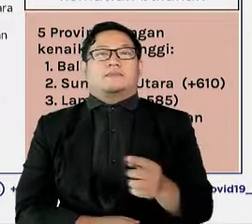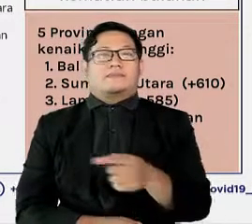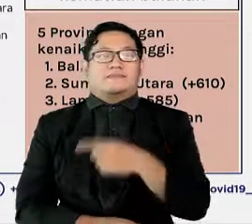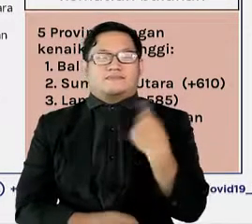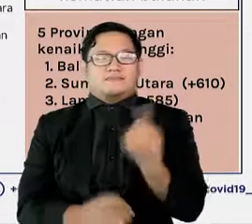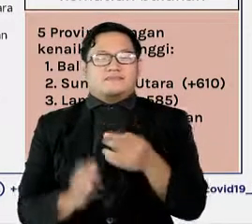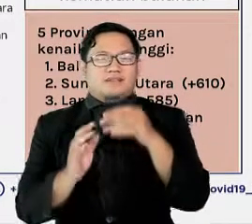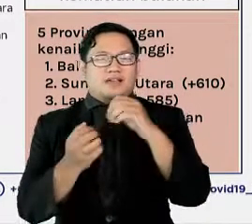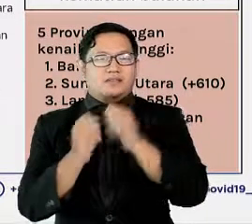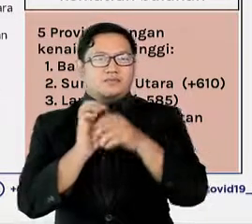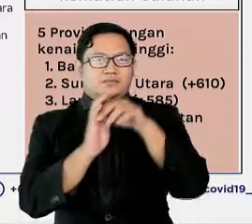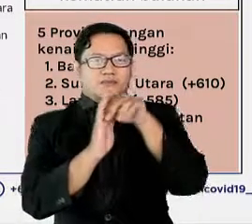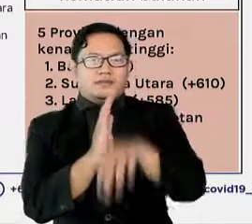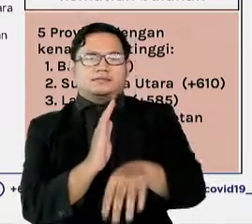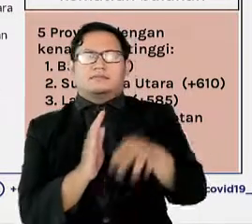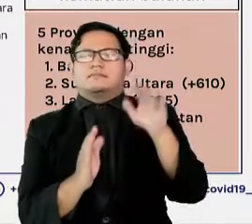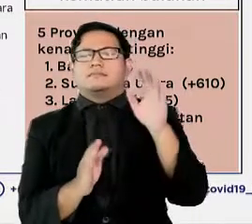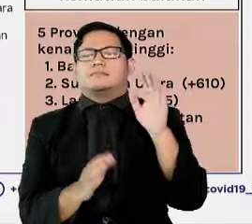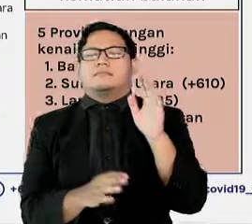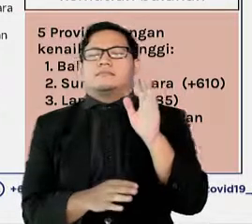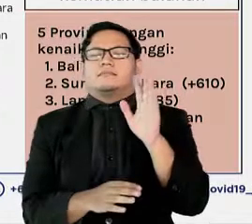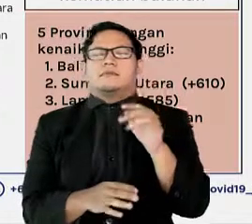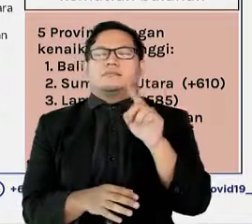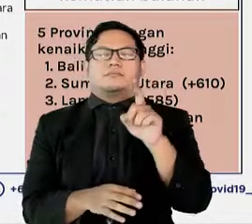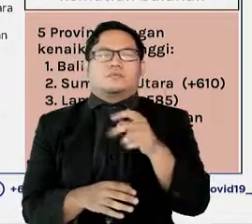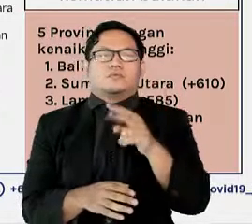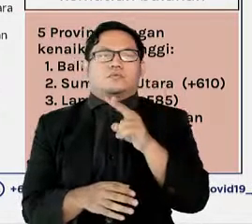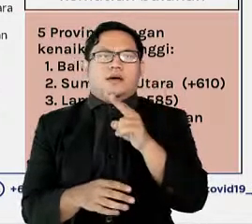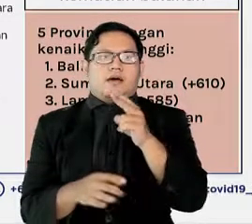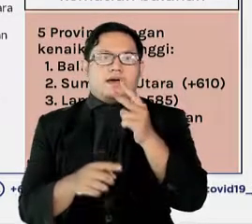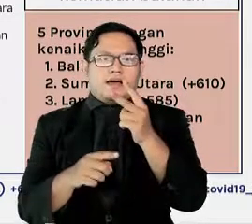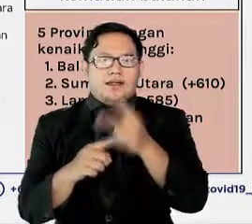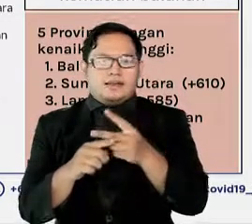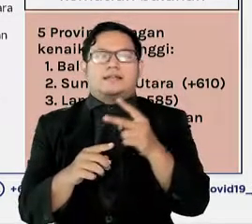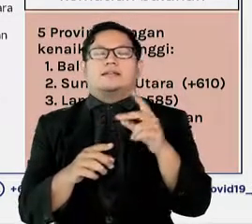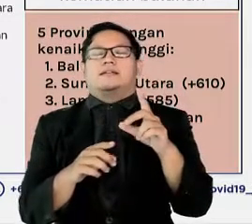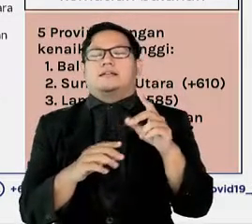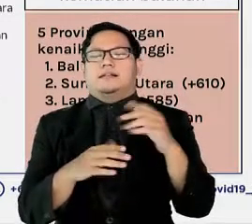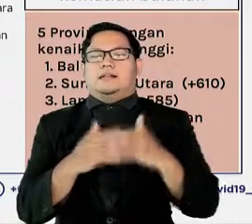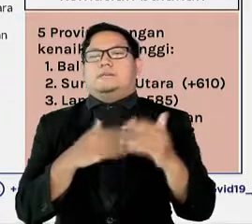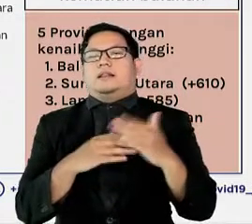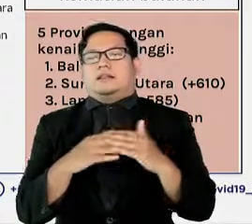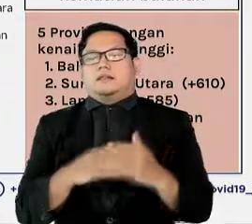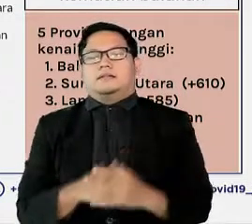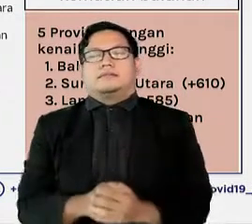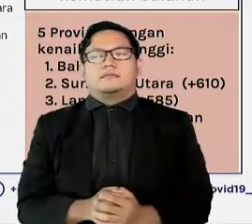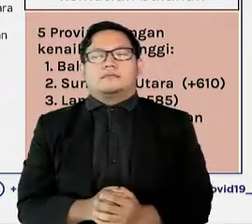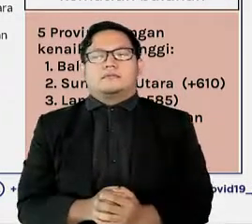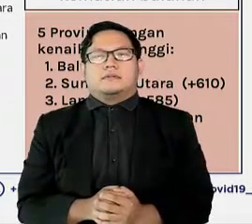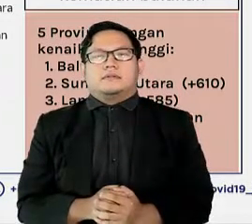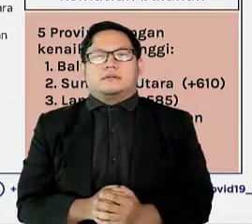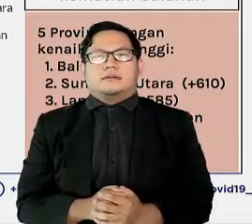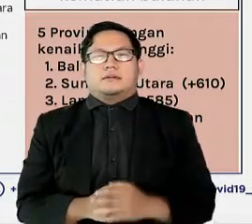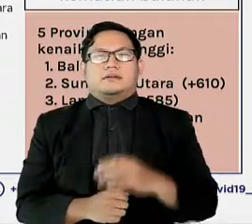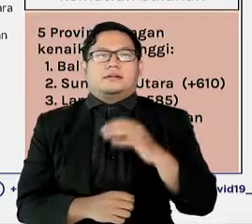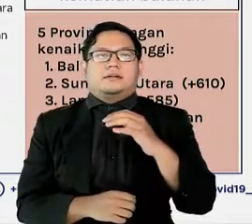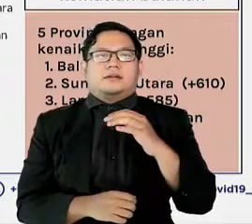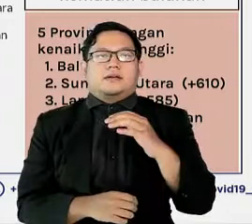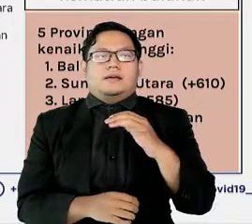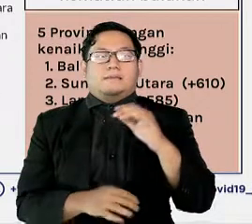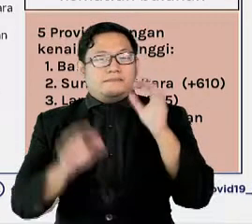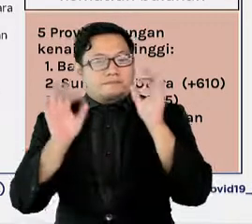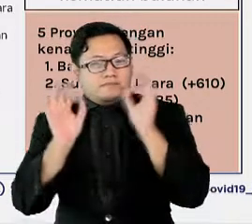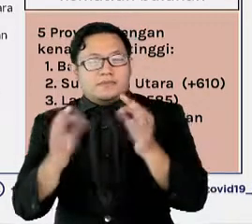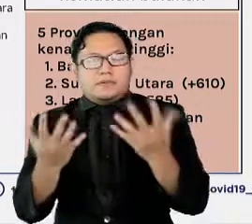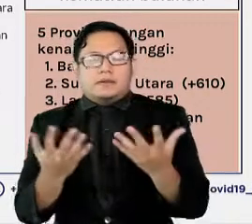masih dua kali lipat dari saat lonjakan pertama atau pada bulan Januari lalu. Idealnya, kita harus